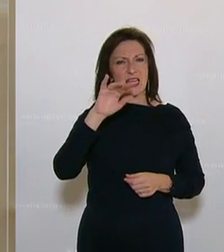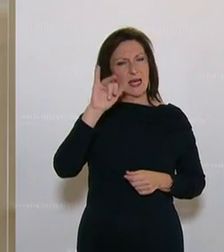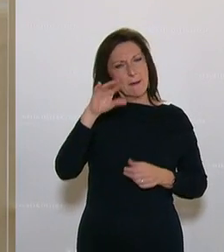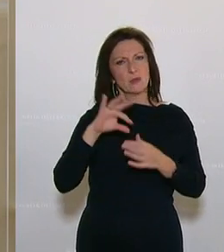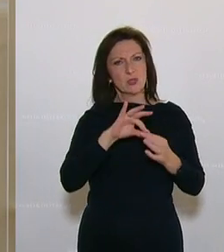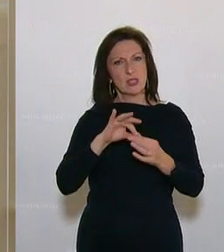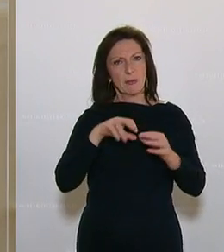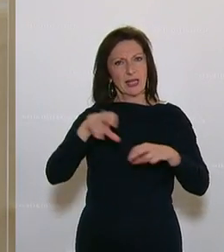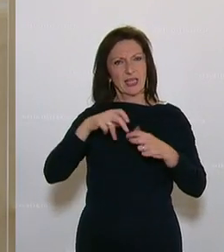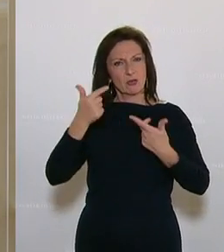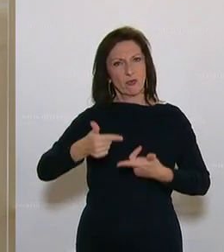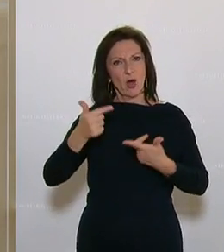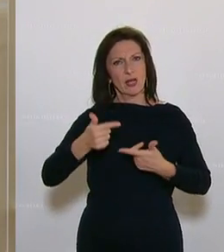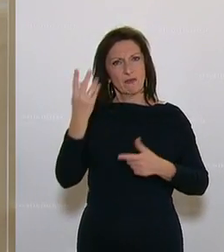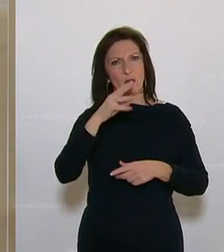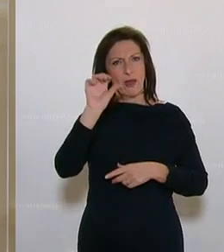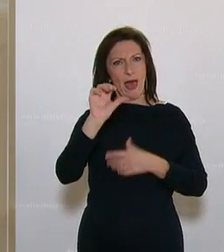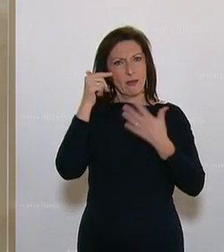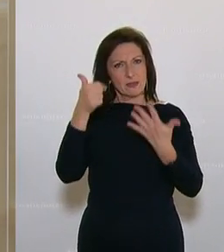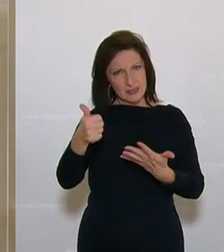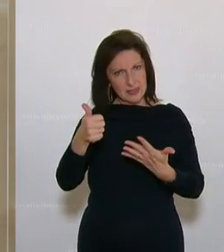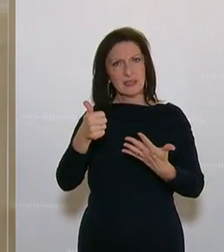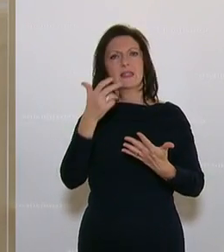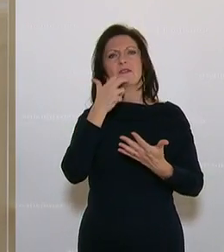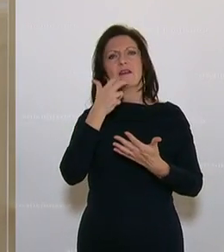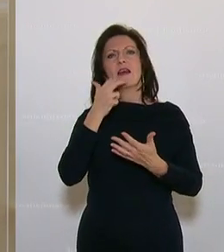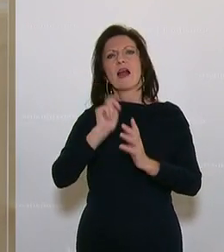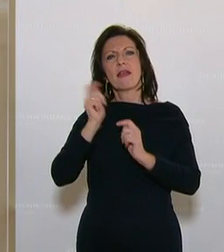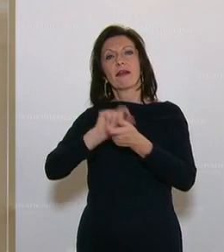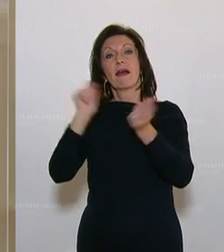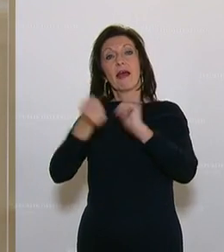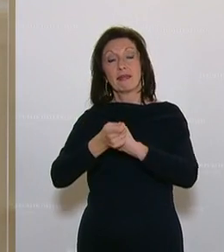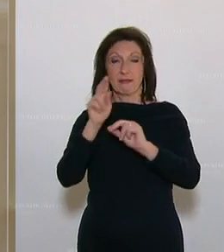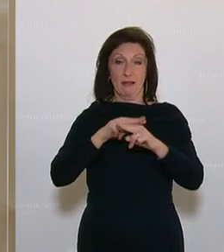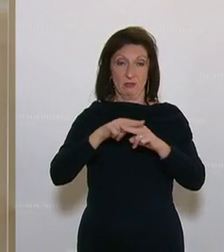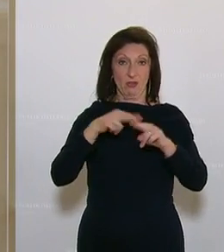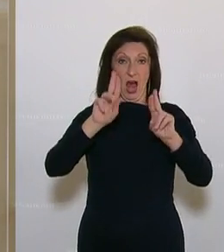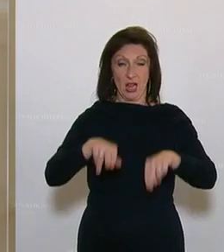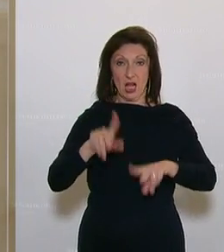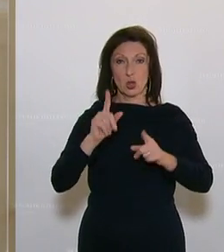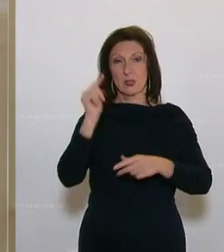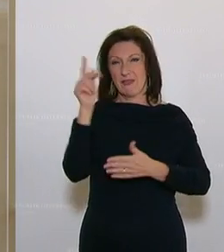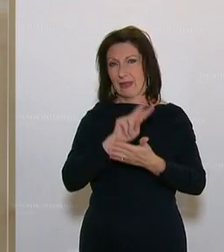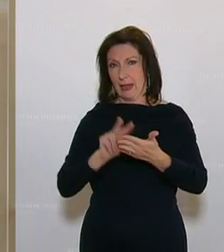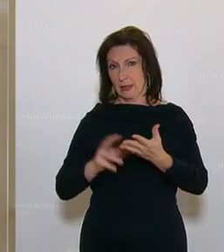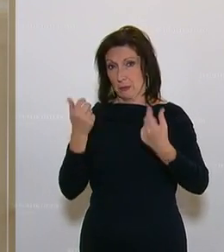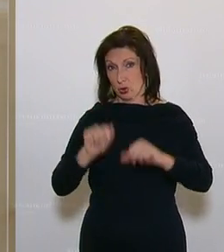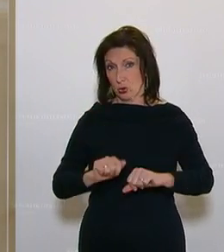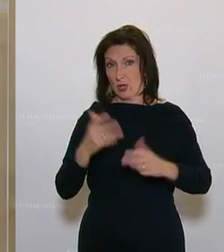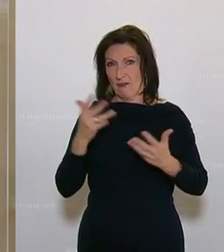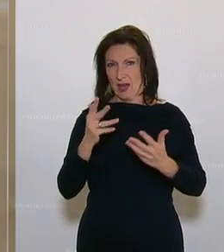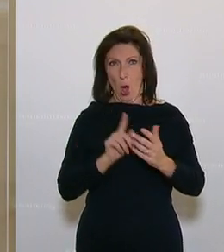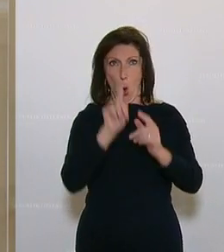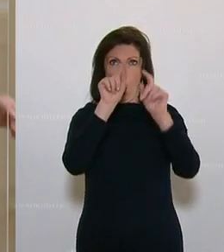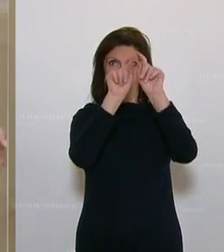Regierungsvorlage 461. Der Nationalrat wolle in zweiter Lesung beschließen, die oben